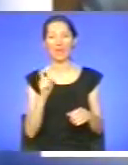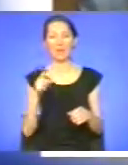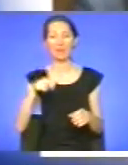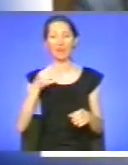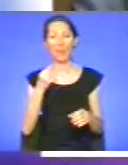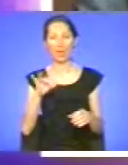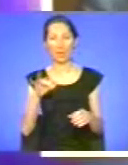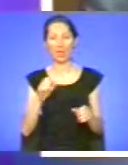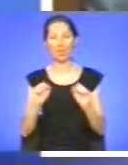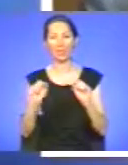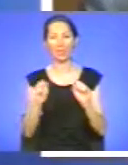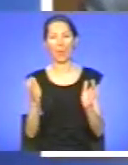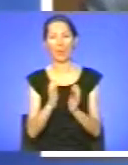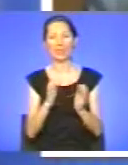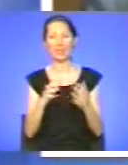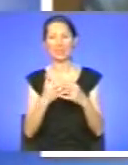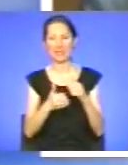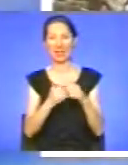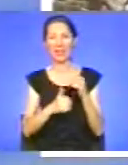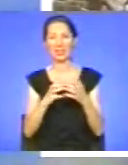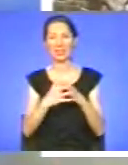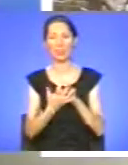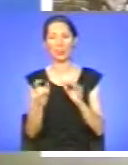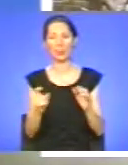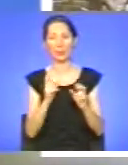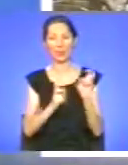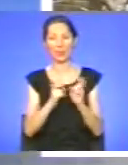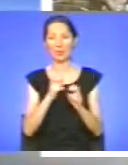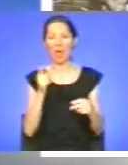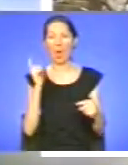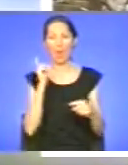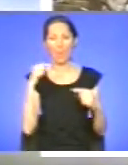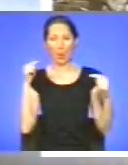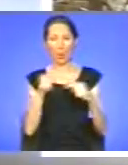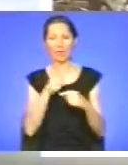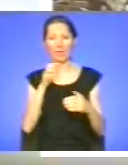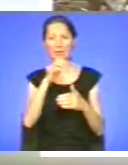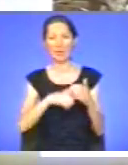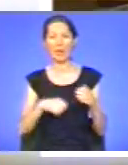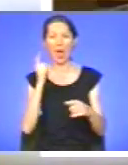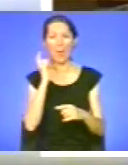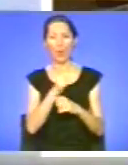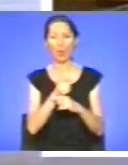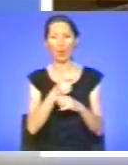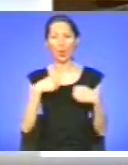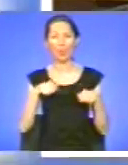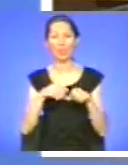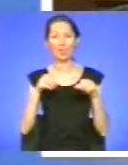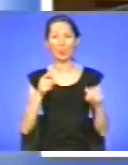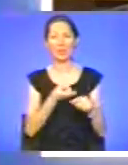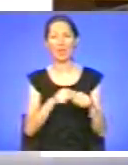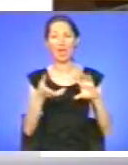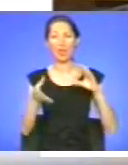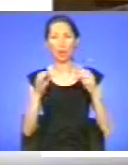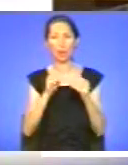малих та середніх СІГОЗ-підприємств проти зняття мораторію на продаж землі. Це результати соціологічного дослідження, яке сьогодні